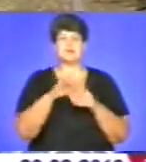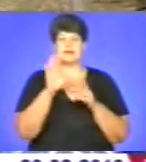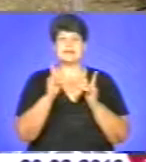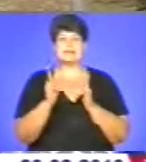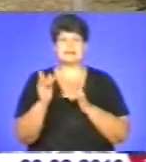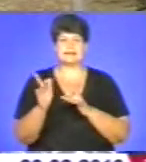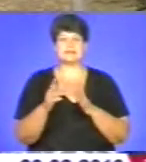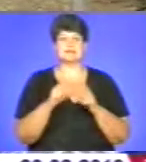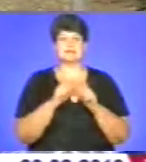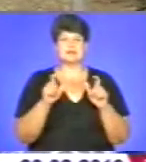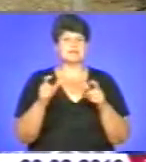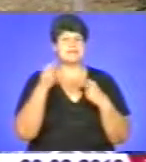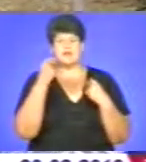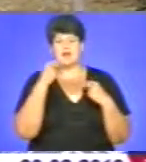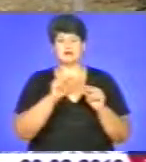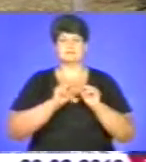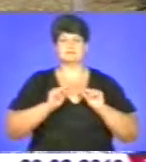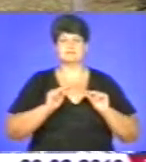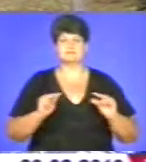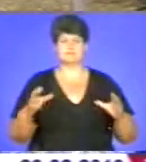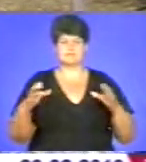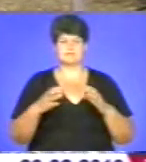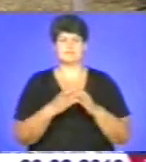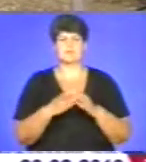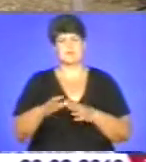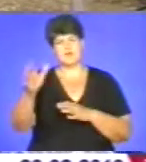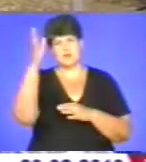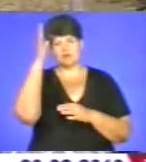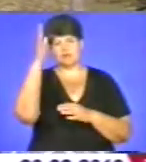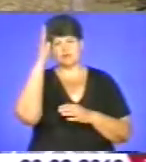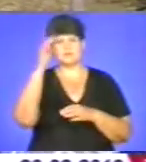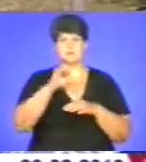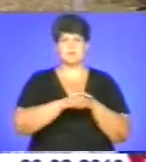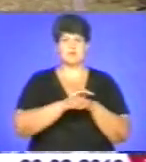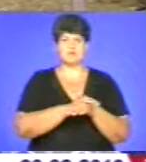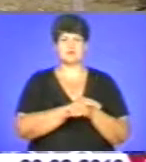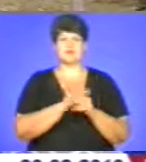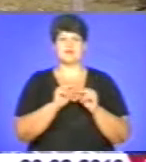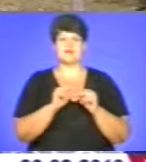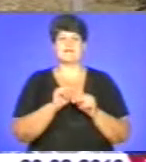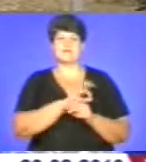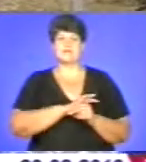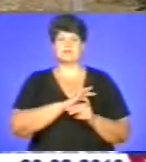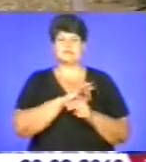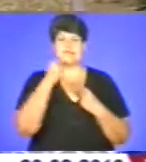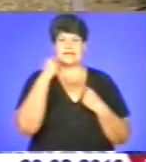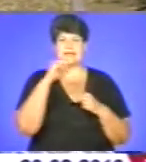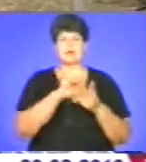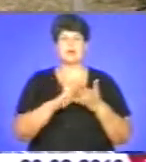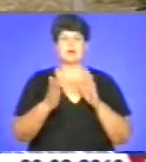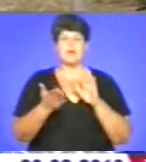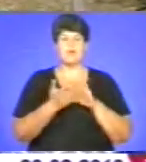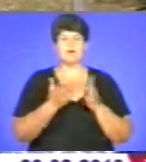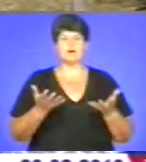заклад з найкращим педагогічним колективом, з наймудрішими, найдобрішими вихователями, з найкращими умовами